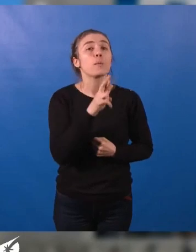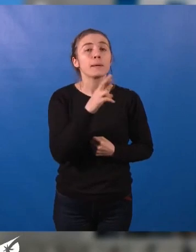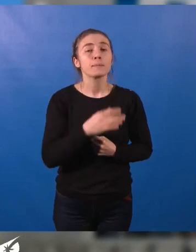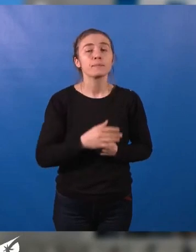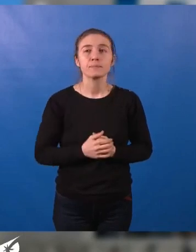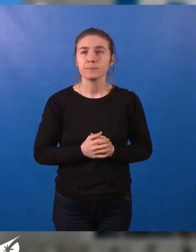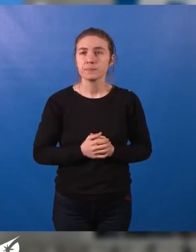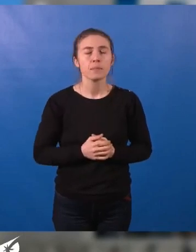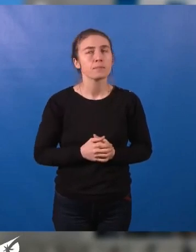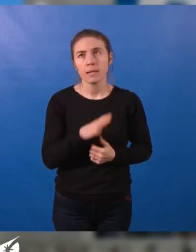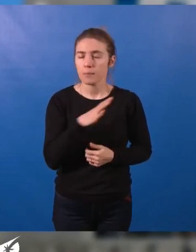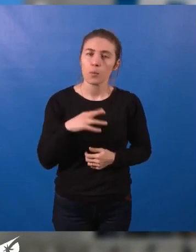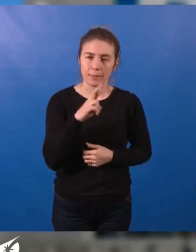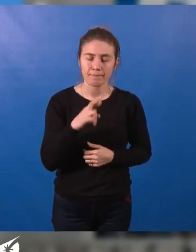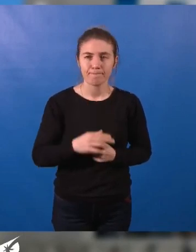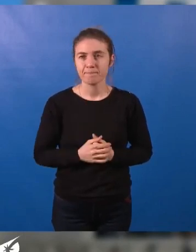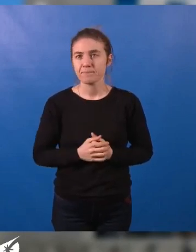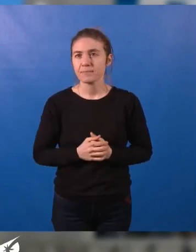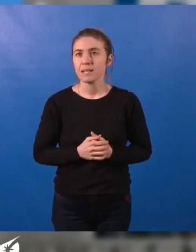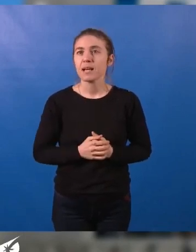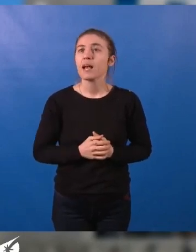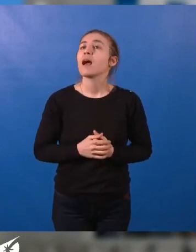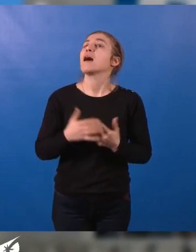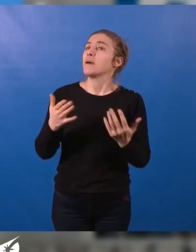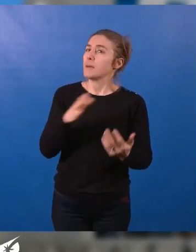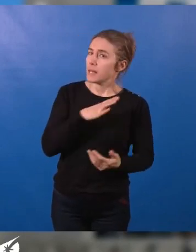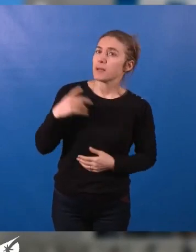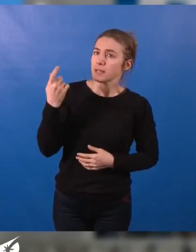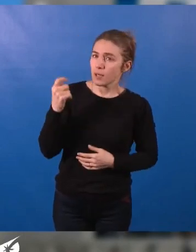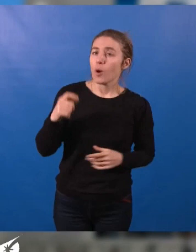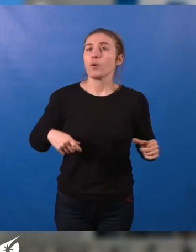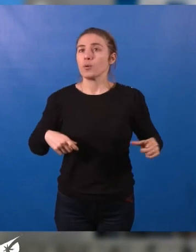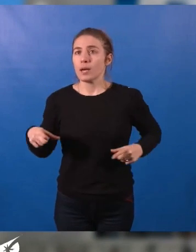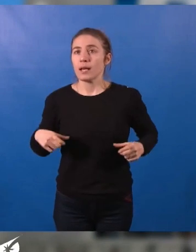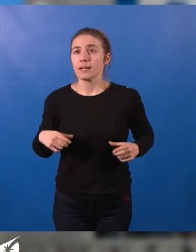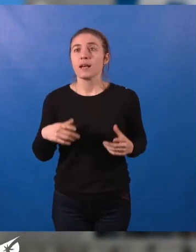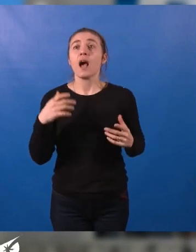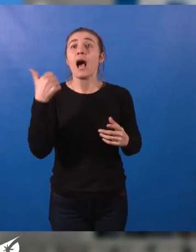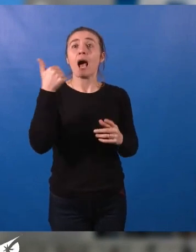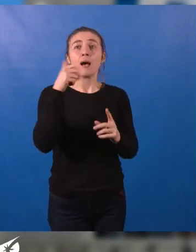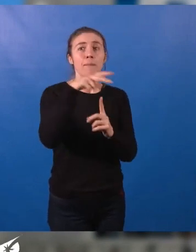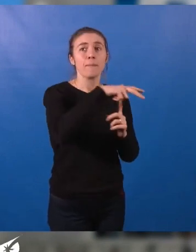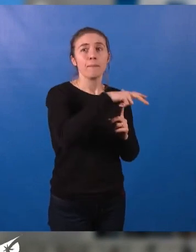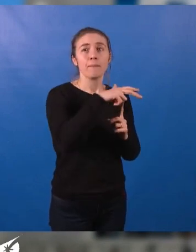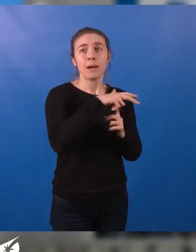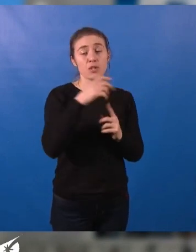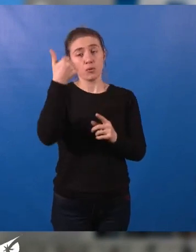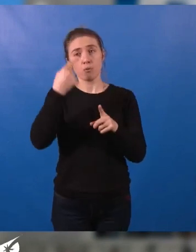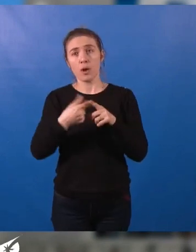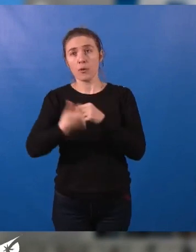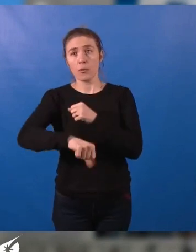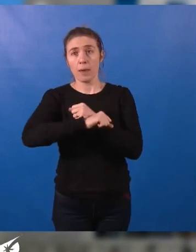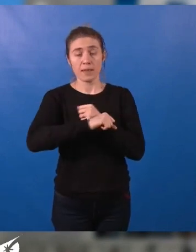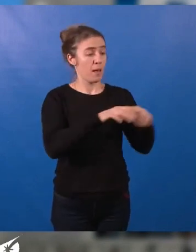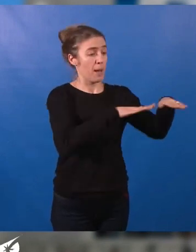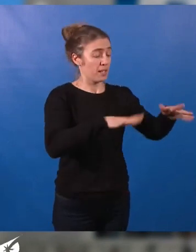Madame la Présidente, chers collègues, transformer un parking qui s'anime une fois par semaine en grand marché populaire pour qu'il